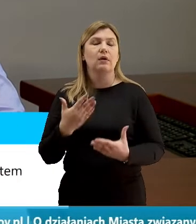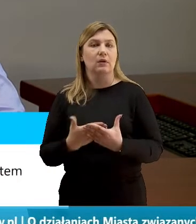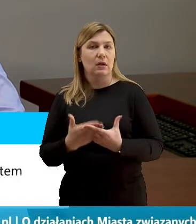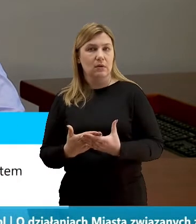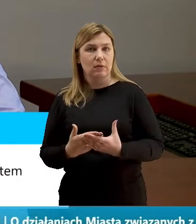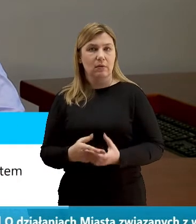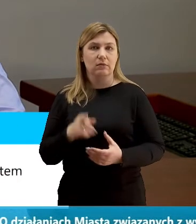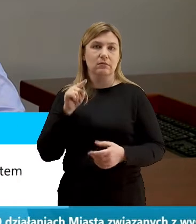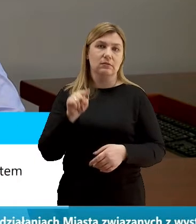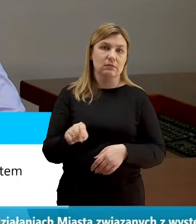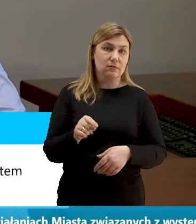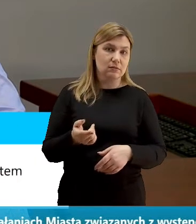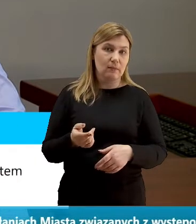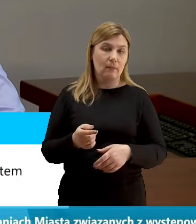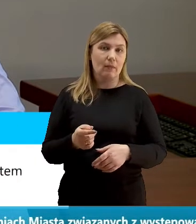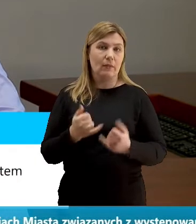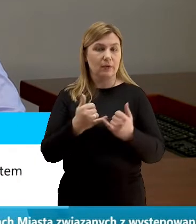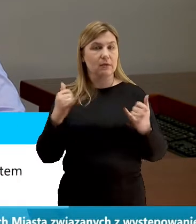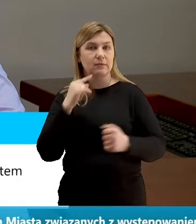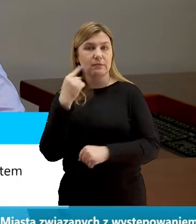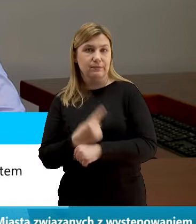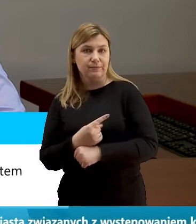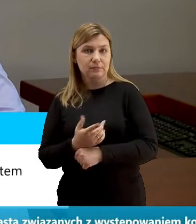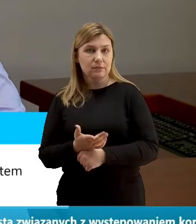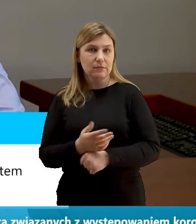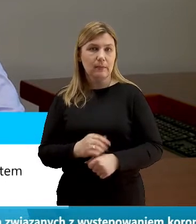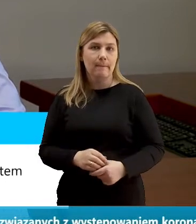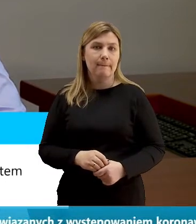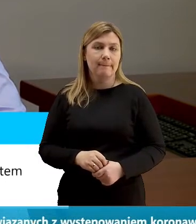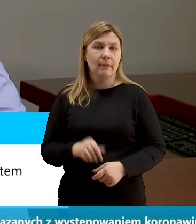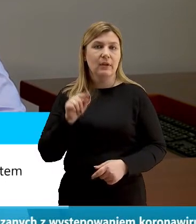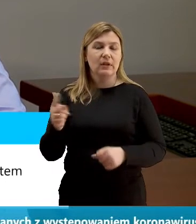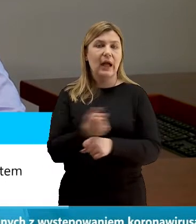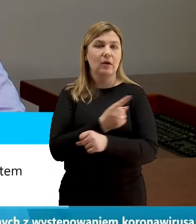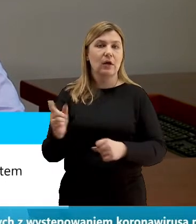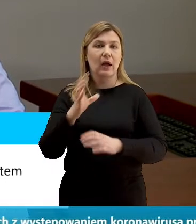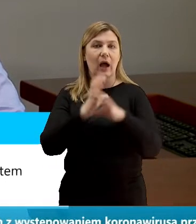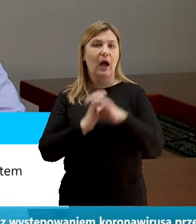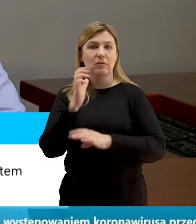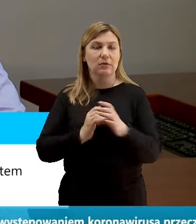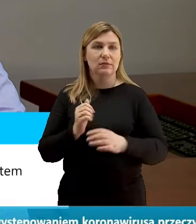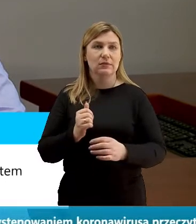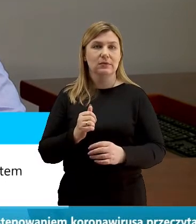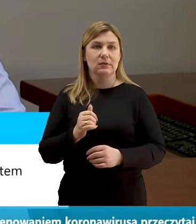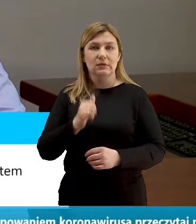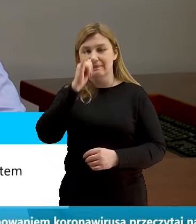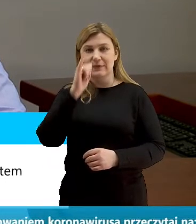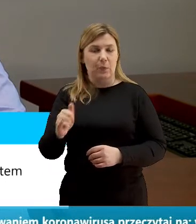inne decyzje, tego ryzyka z autobusów nie jesteśmy w stanie